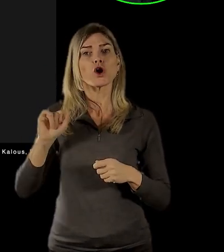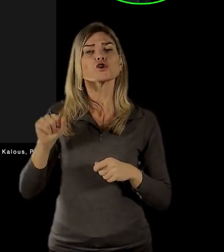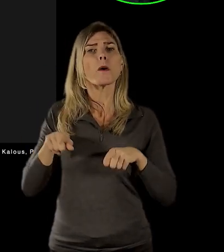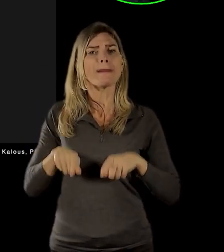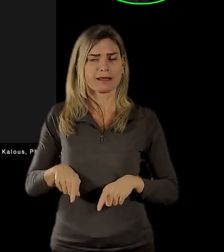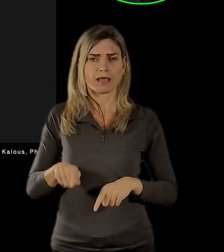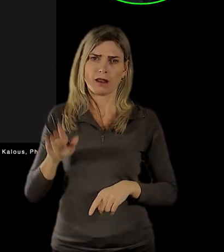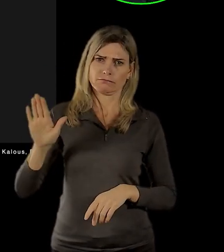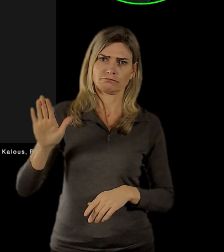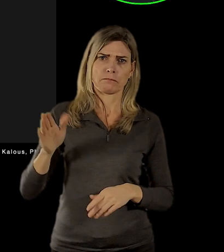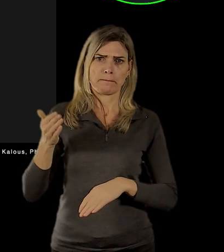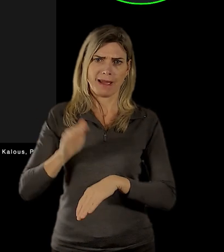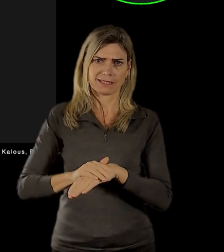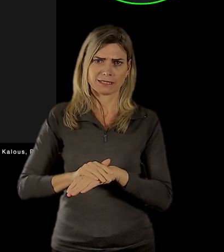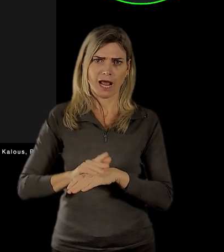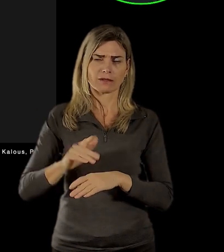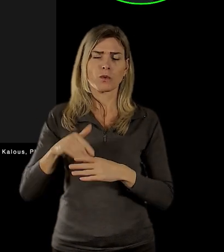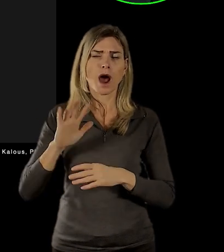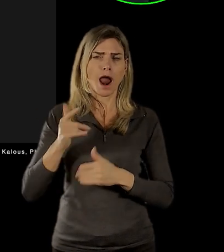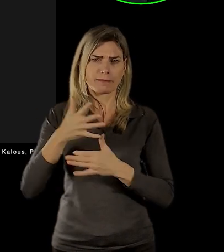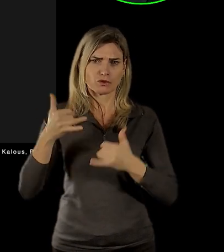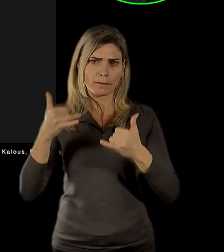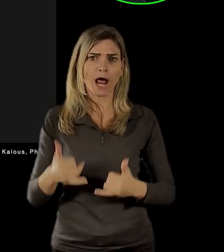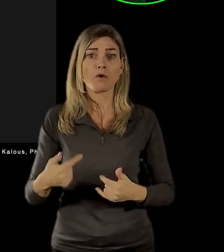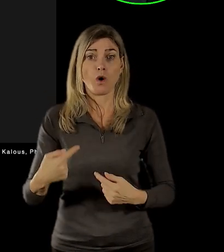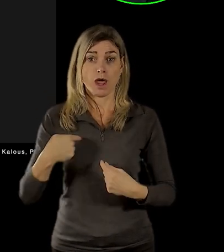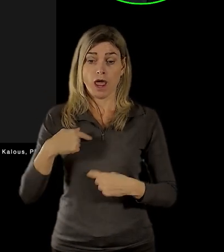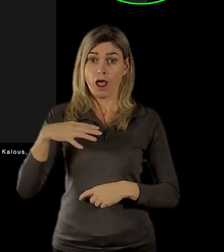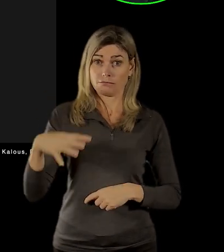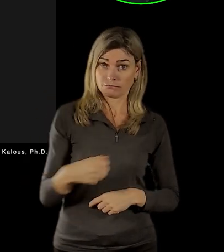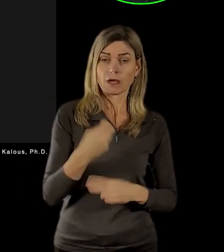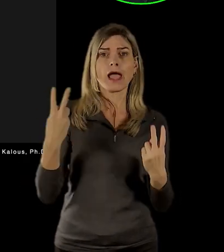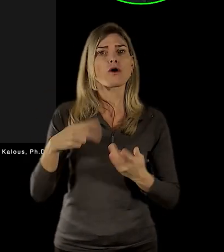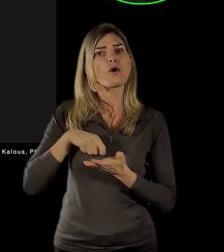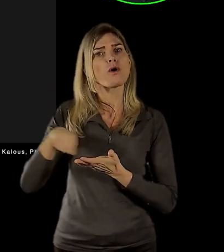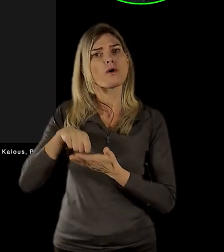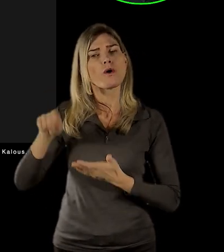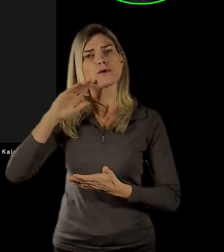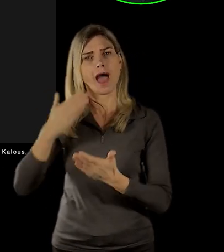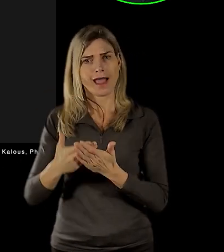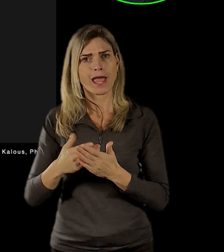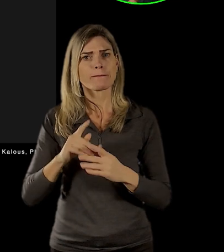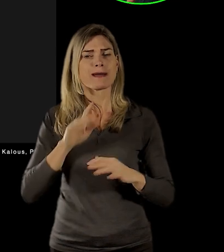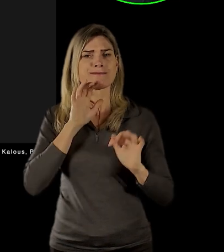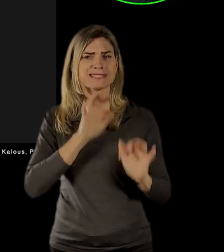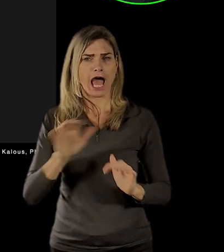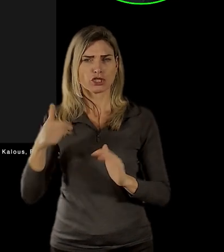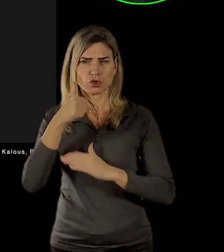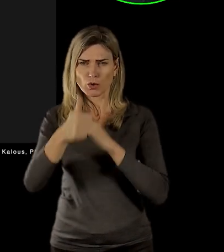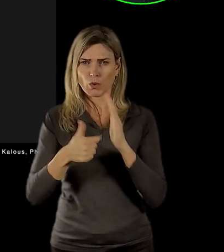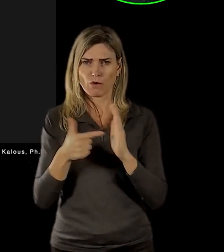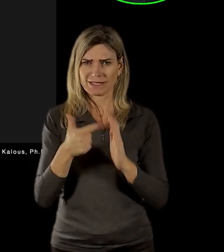Prahy a my jsme ve formě nájmu. muzeum už v září 2020, poté, co